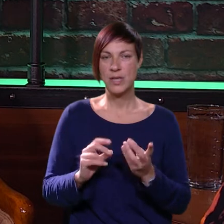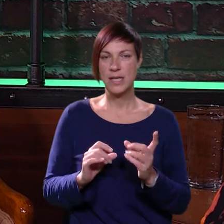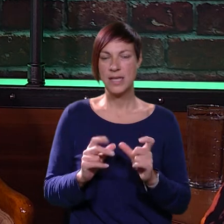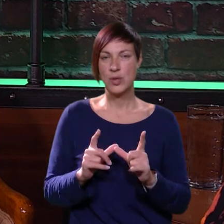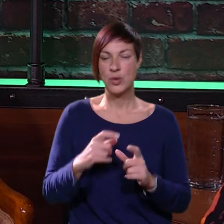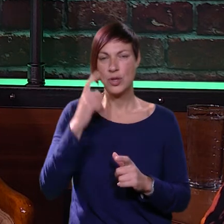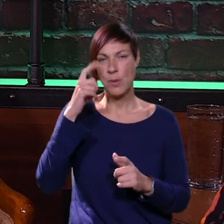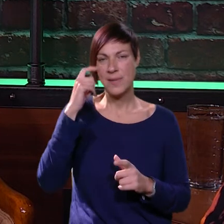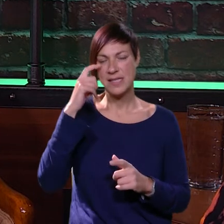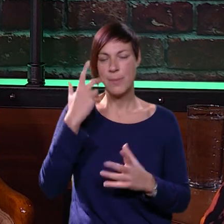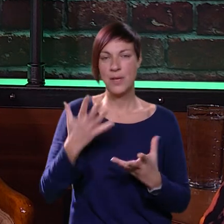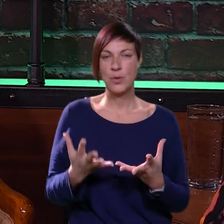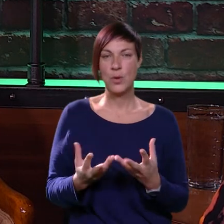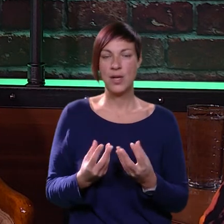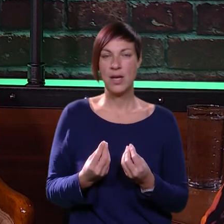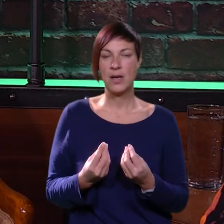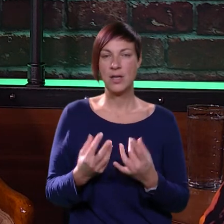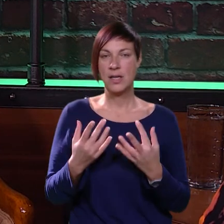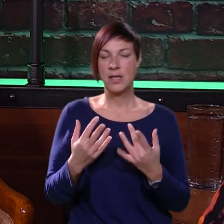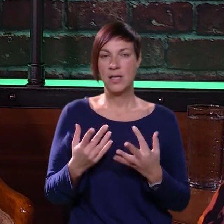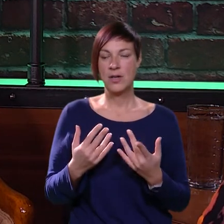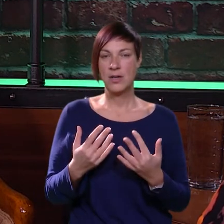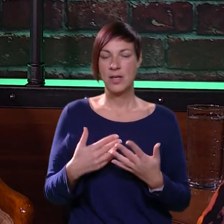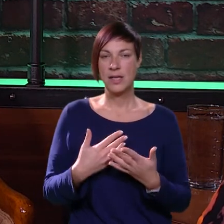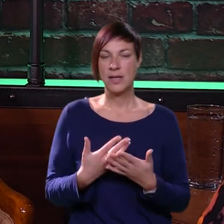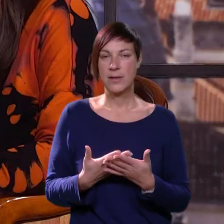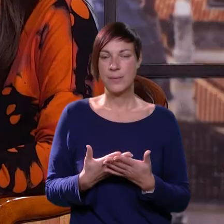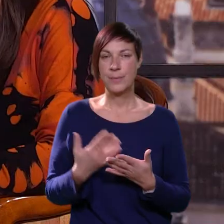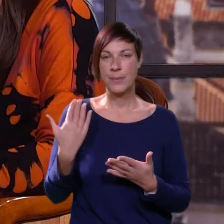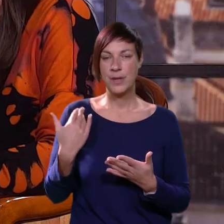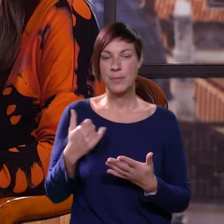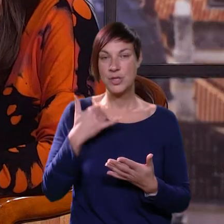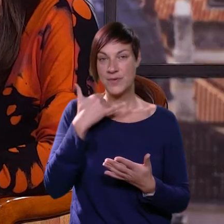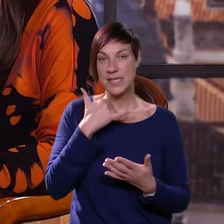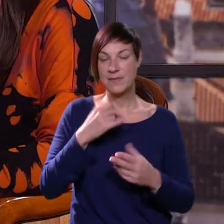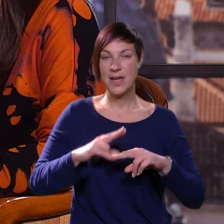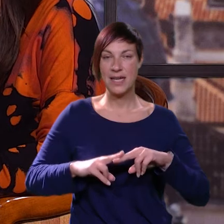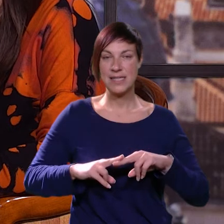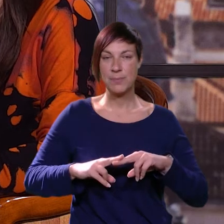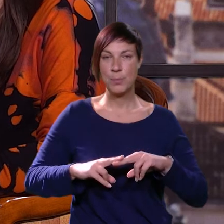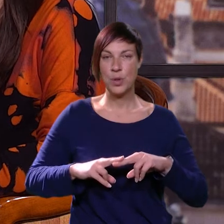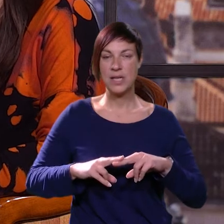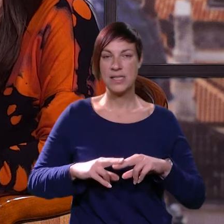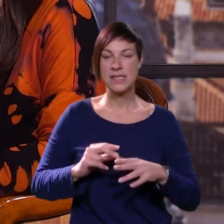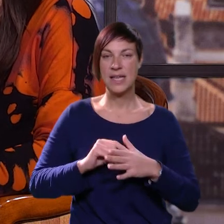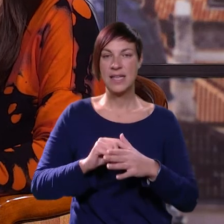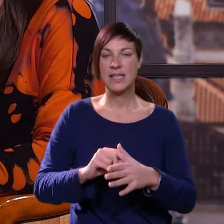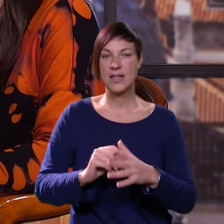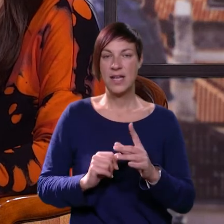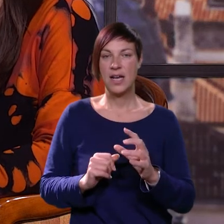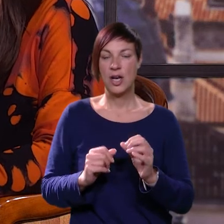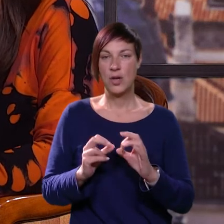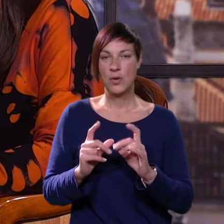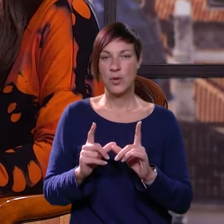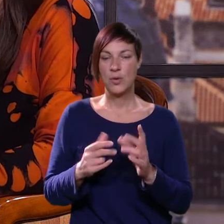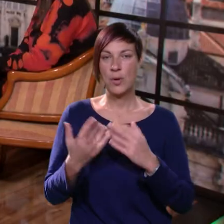i to me zabrilo jako. Koliko onda bila taj dan glukoza? Rekli ste da su vas odmah zvali iz bolnice da dovedete